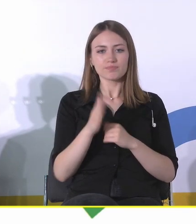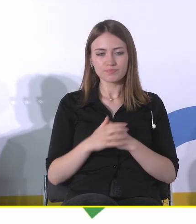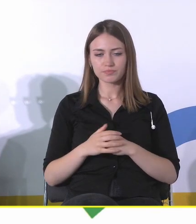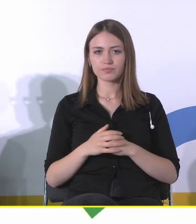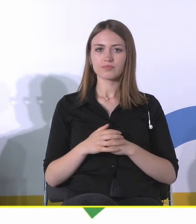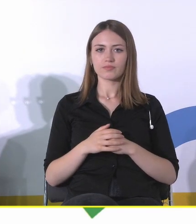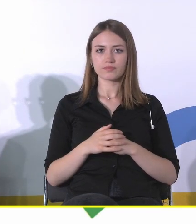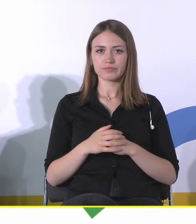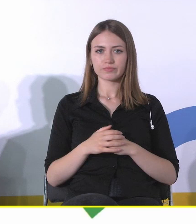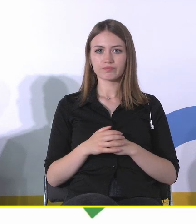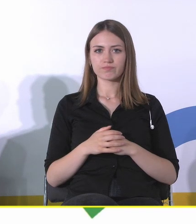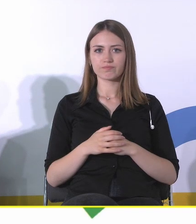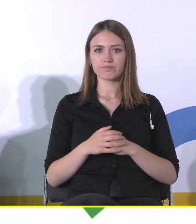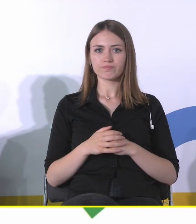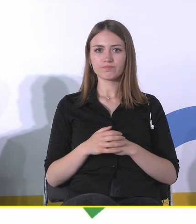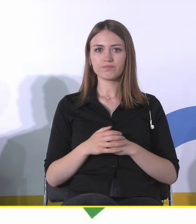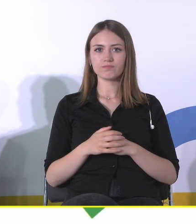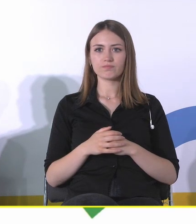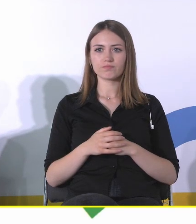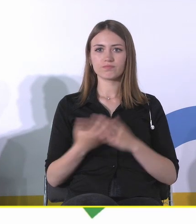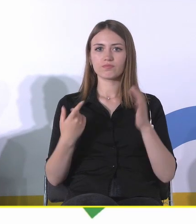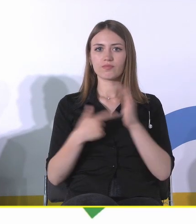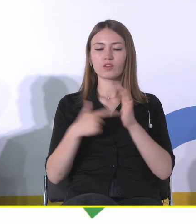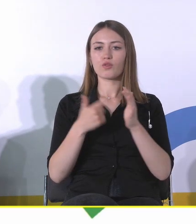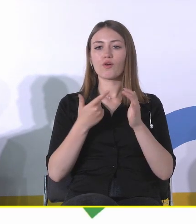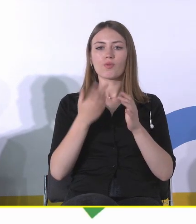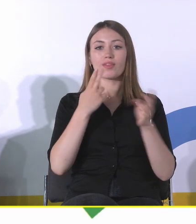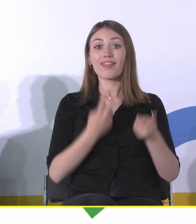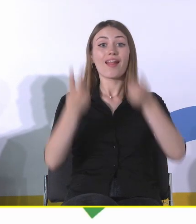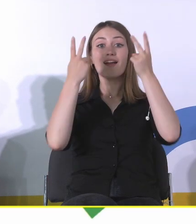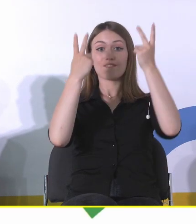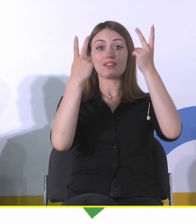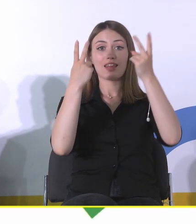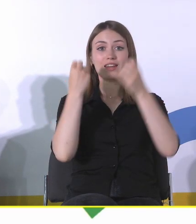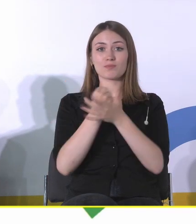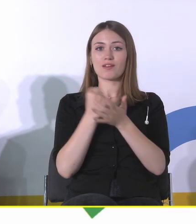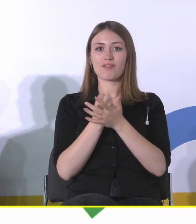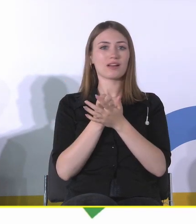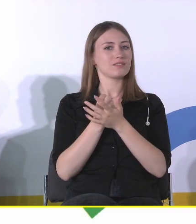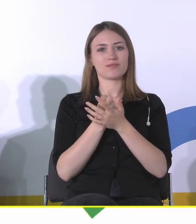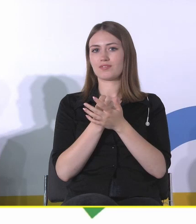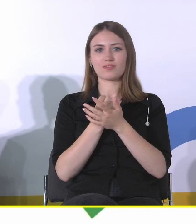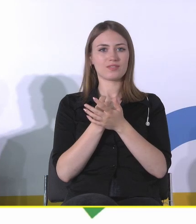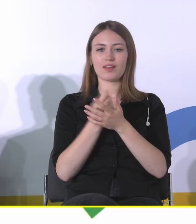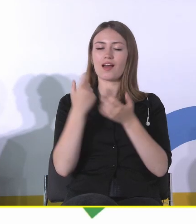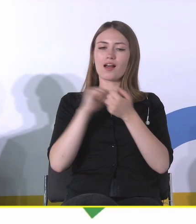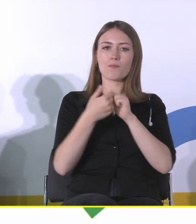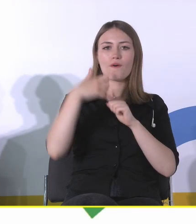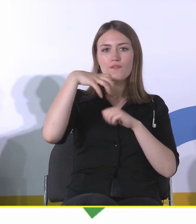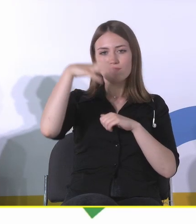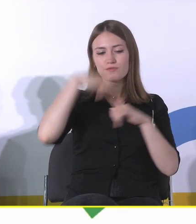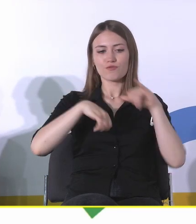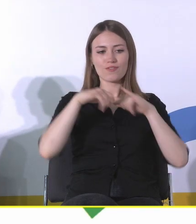Natomiast nie będzie to absolutnie priorytet żaden działań, służb ani władz w